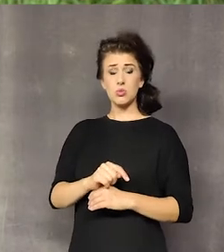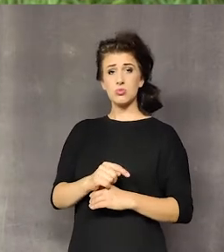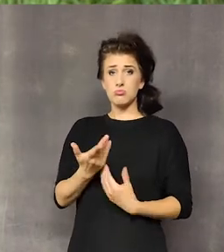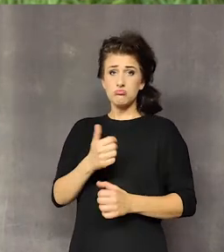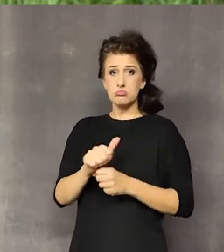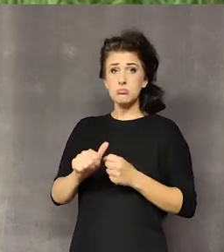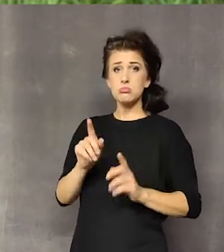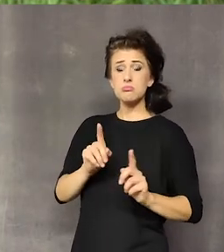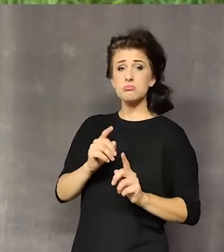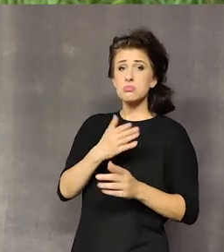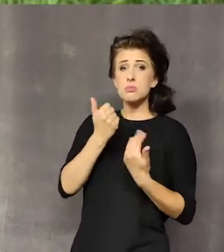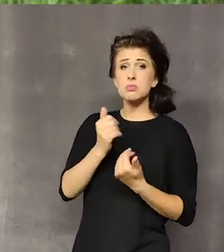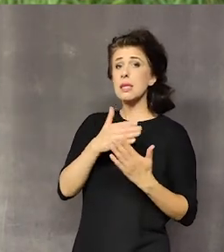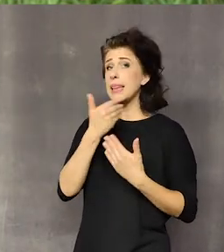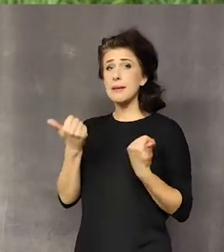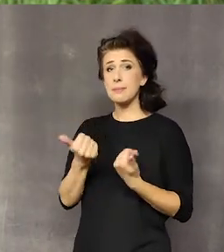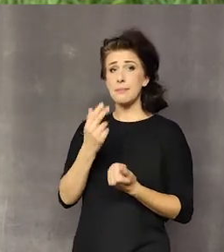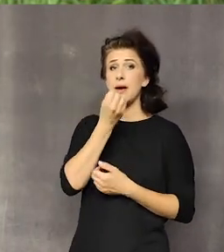zdarza, że jest roślina, ale nie ma kwiatu.